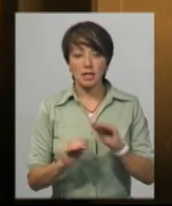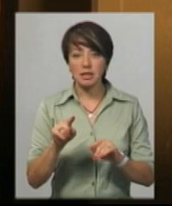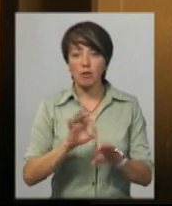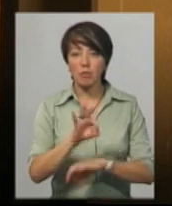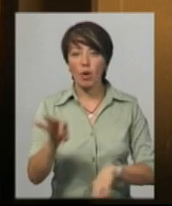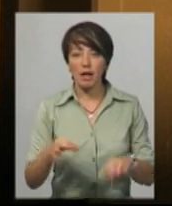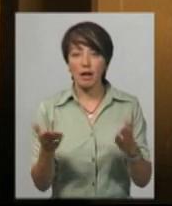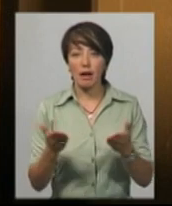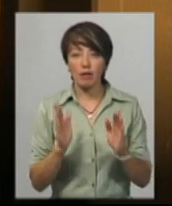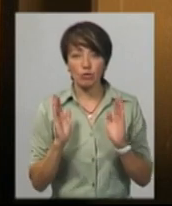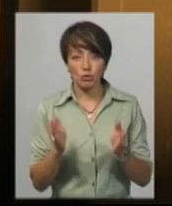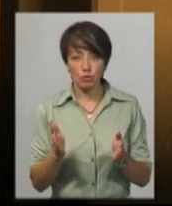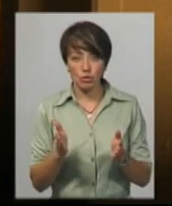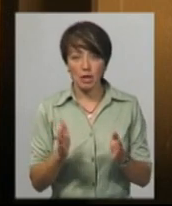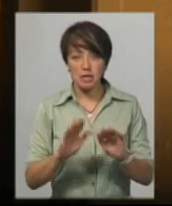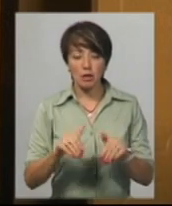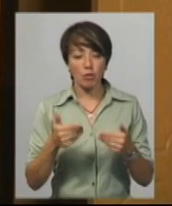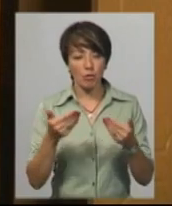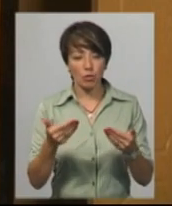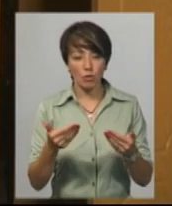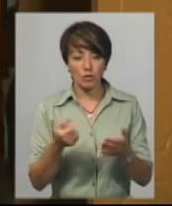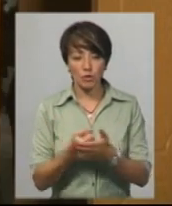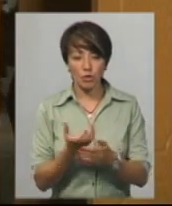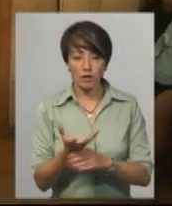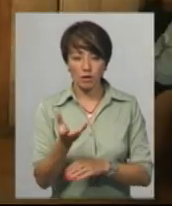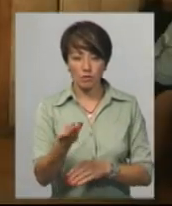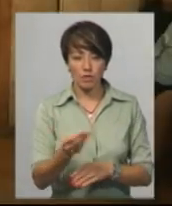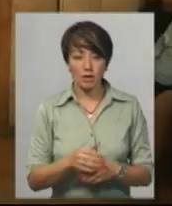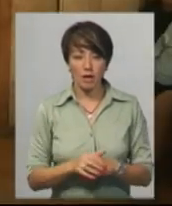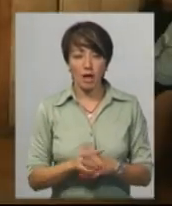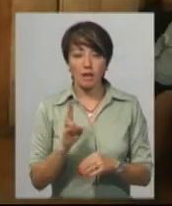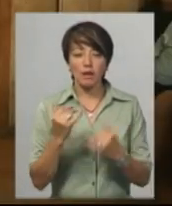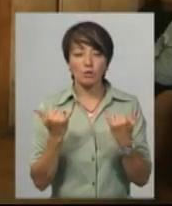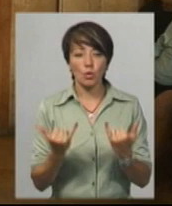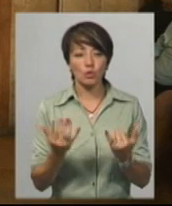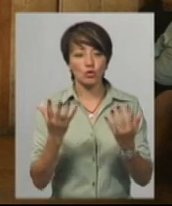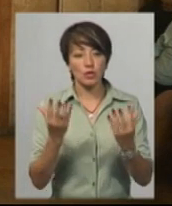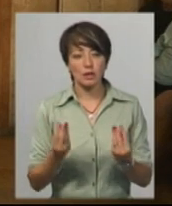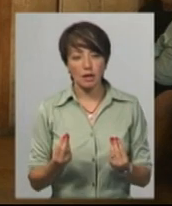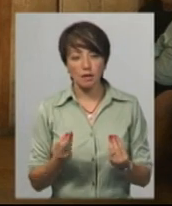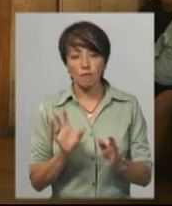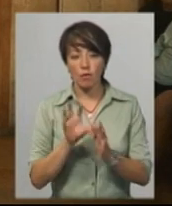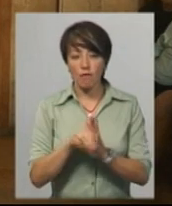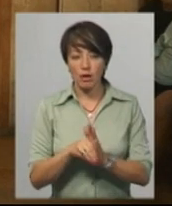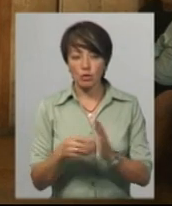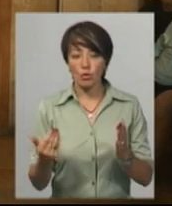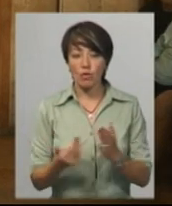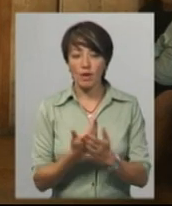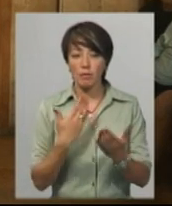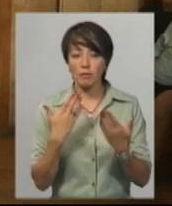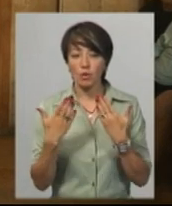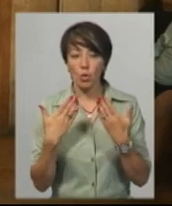проєктів, які будуть запропоновані до фінансування. На сьогоднішній день впроваджуються нові